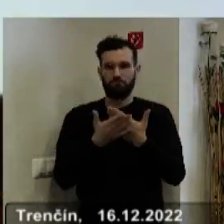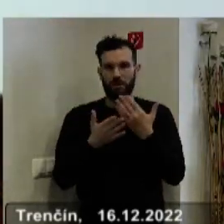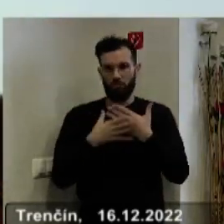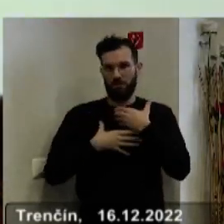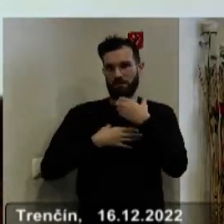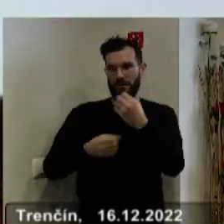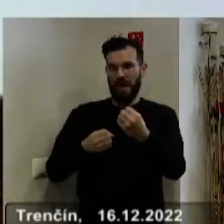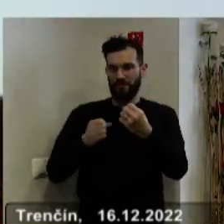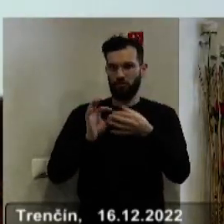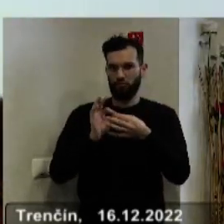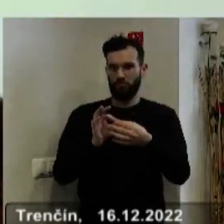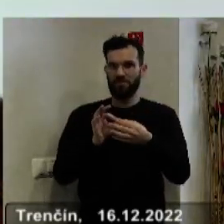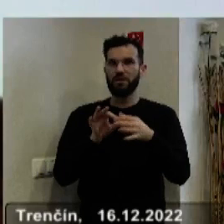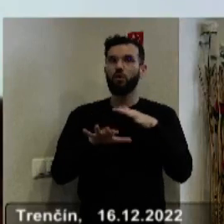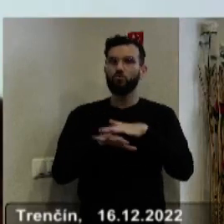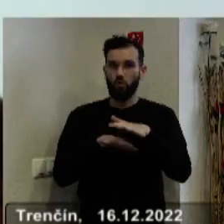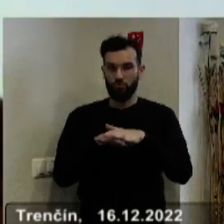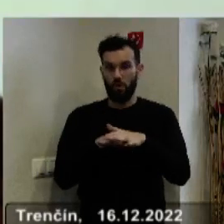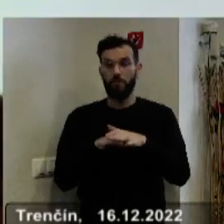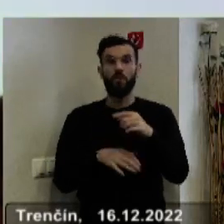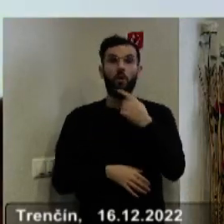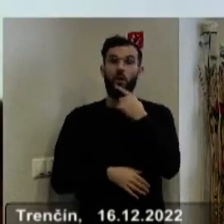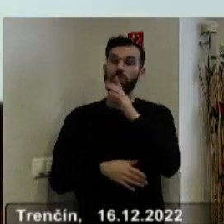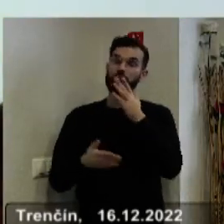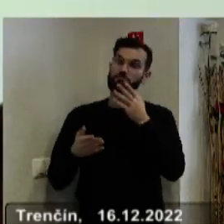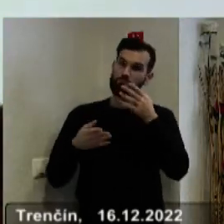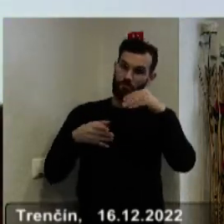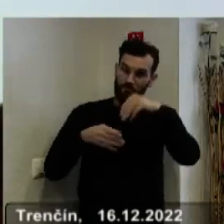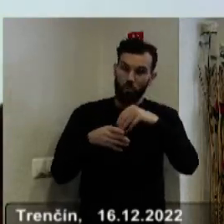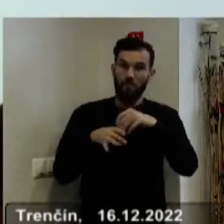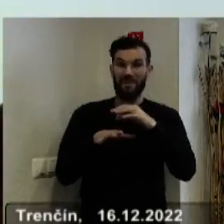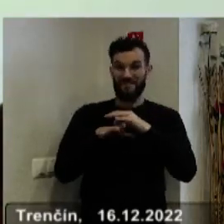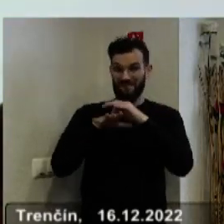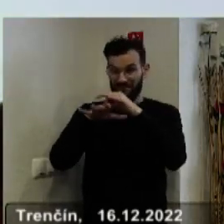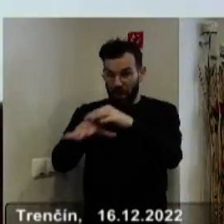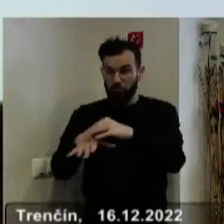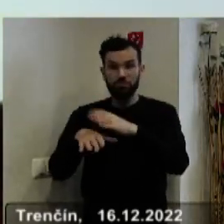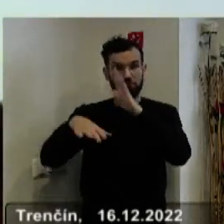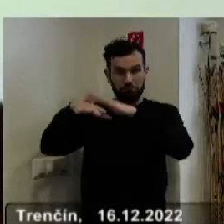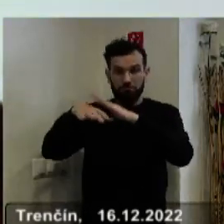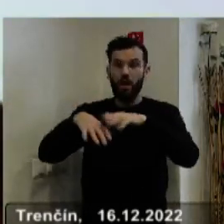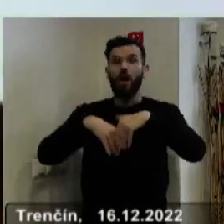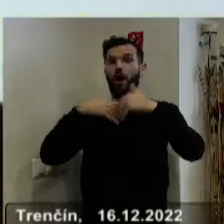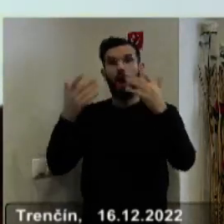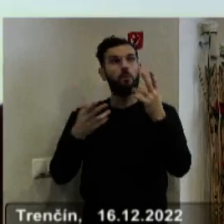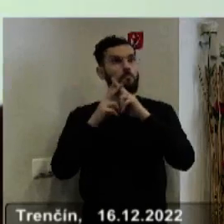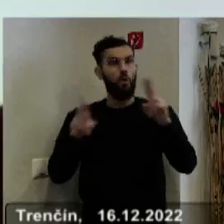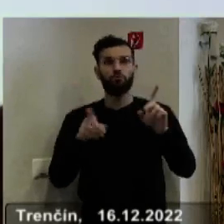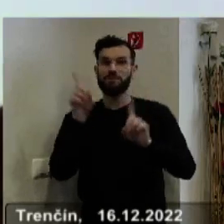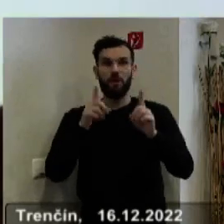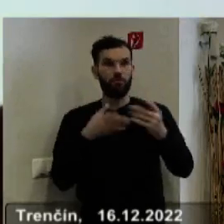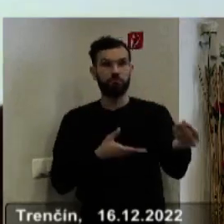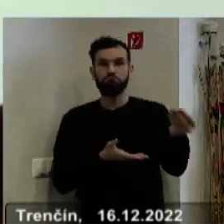V rámci toho procesu bývajú oslovení tak vedúci, ako aj možnosť podať podnet alebo